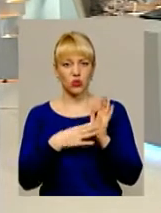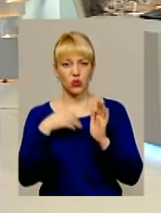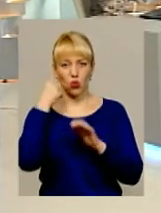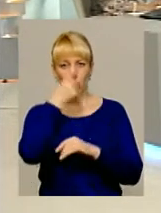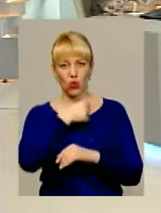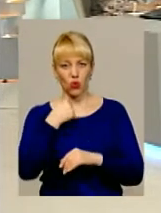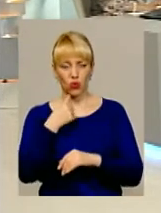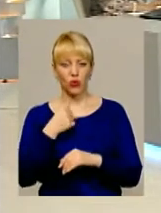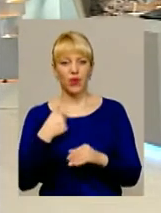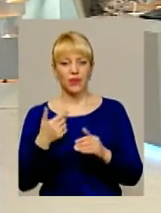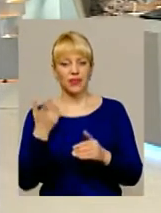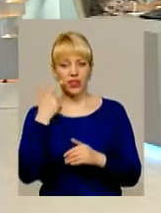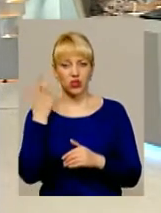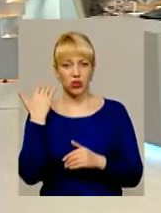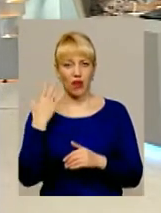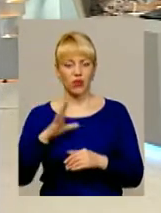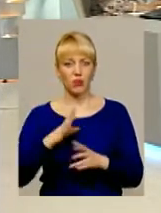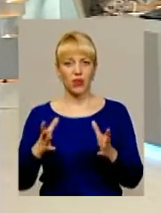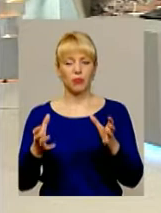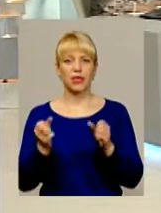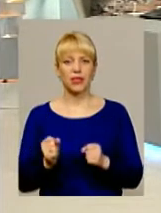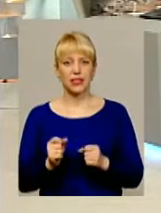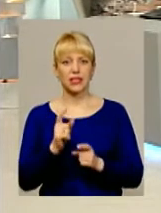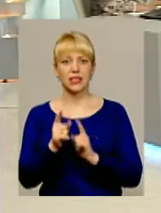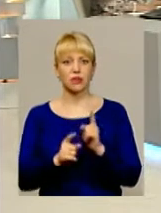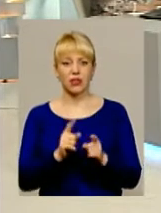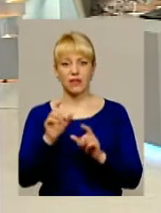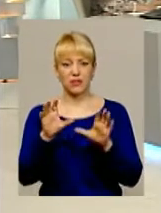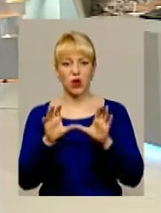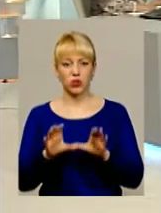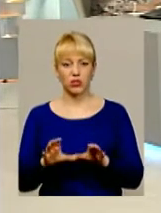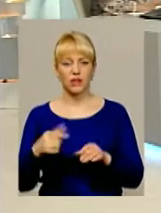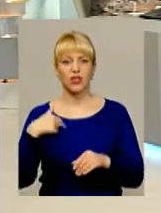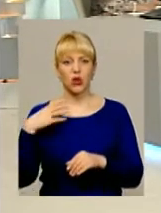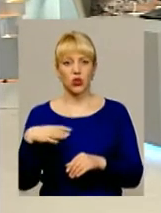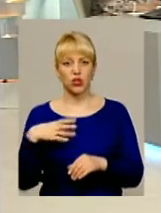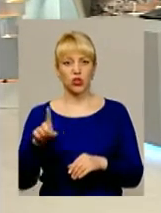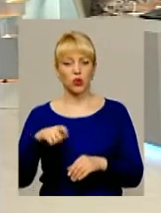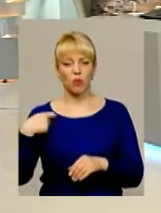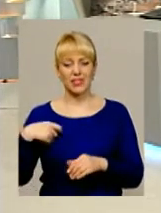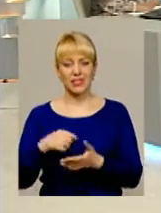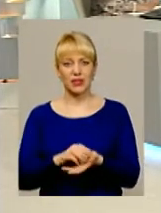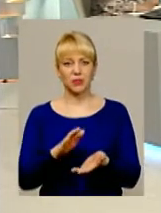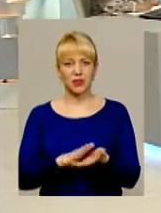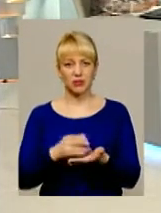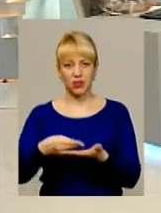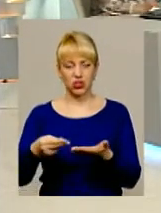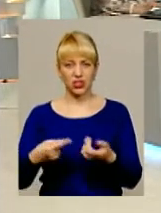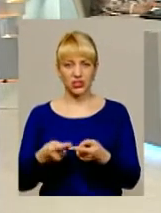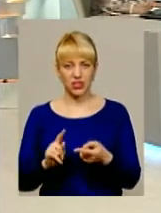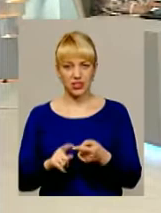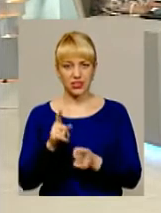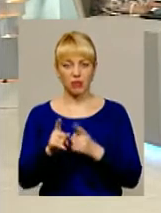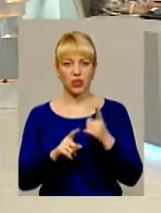нещодавно були прийняті зміни в законодавстві, очікуємо, що президент підпише ці зміни стосовно